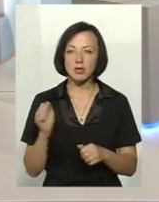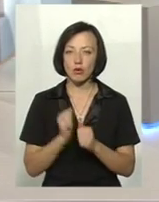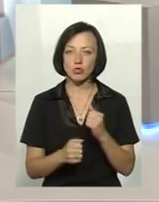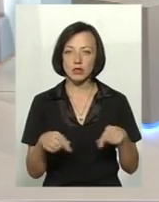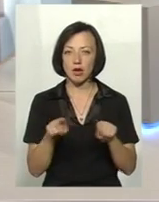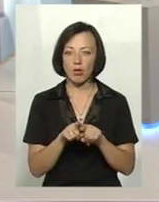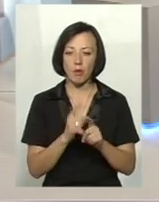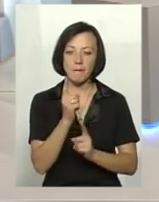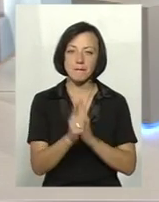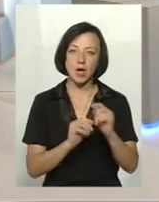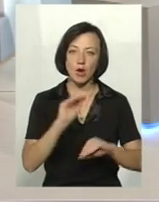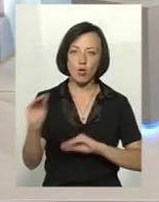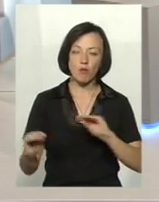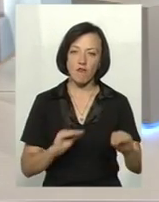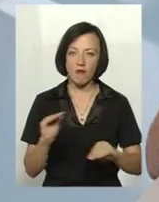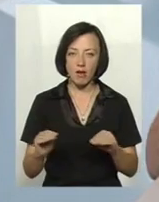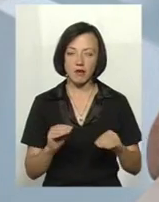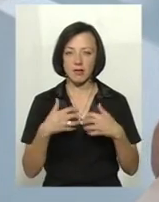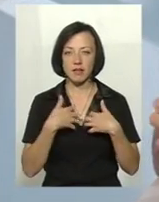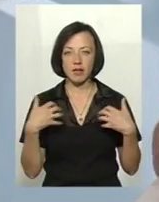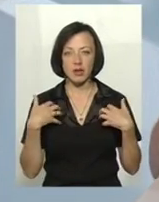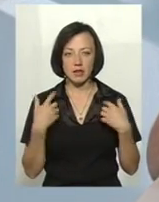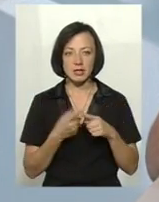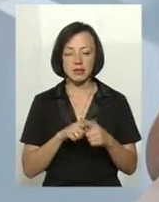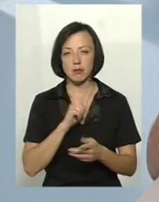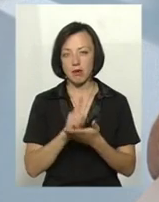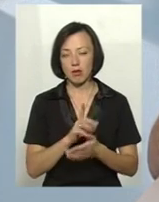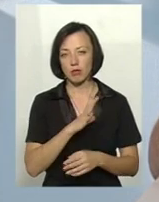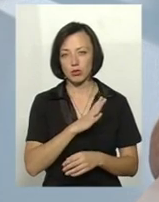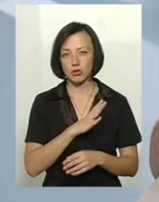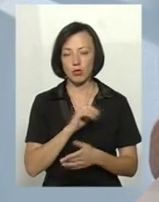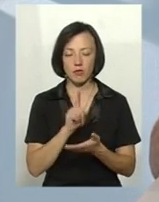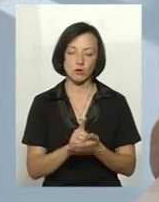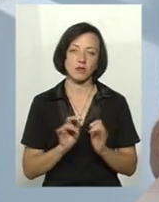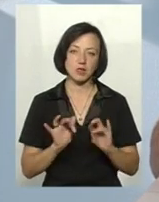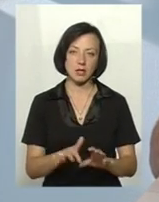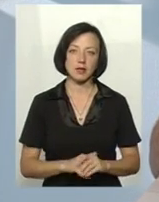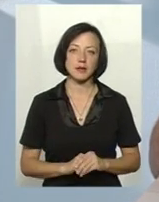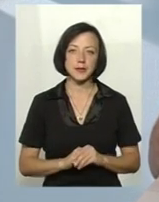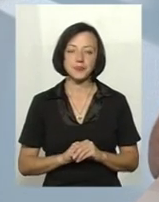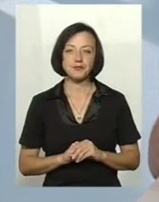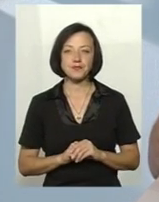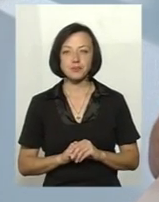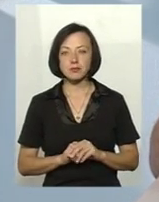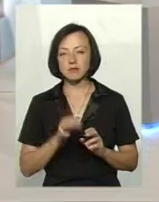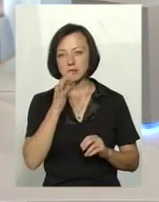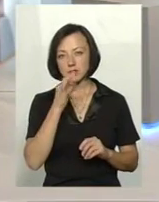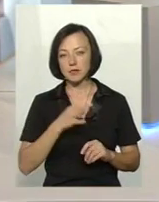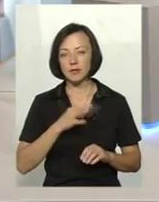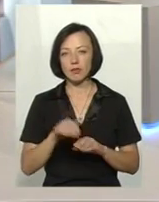перегрупування тварин, це має бути обов'язковий захід. Скажіть, будь ласка,